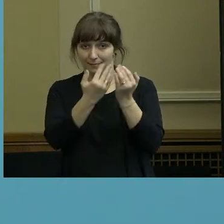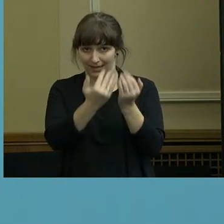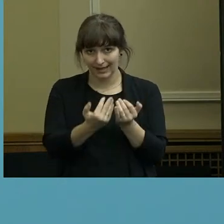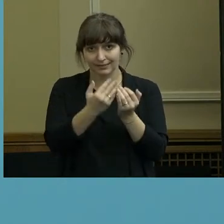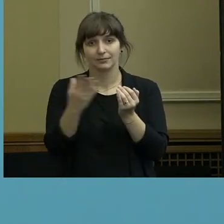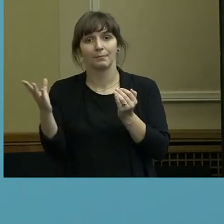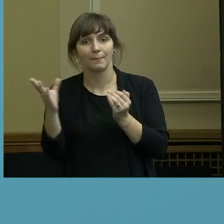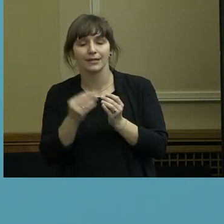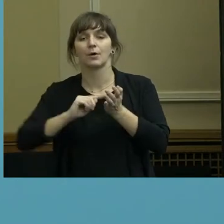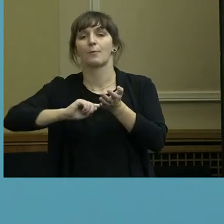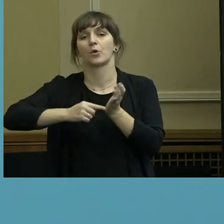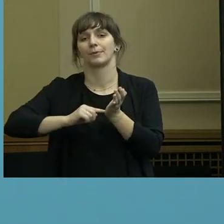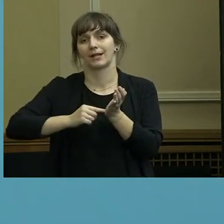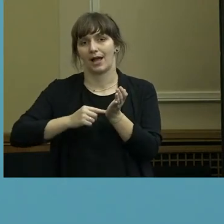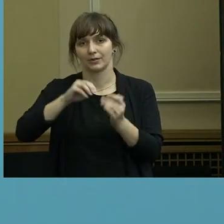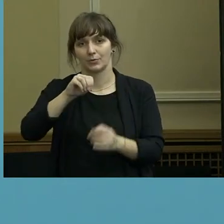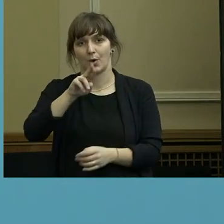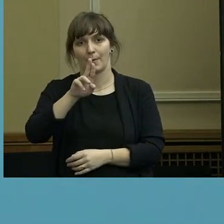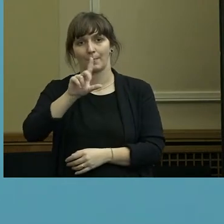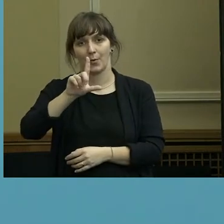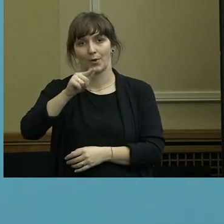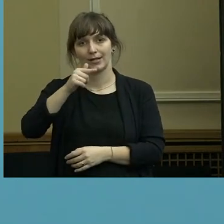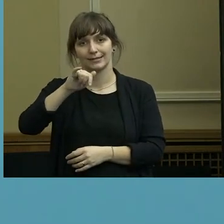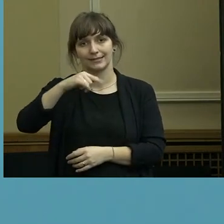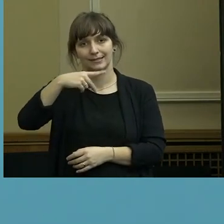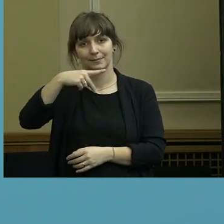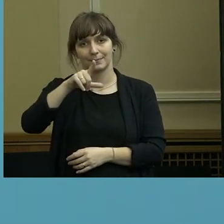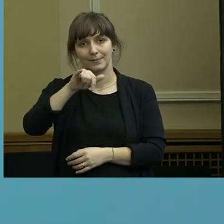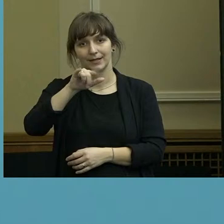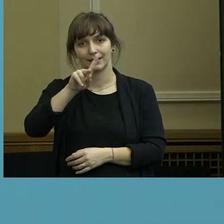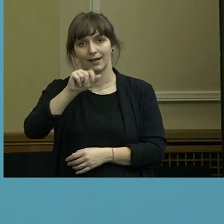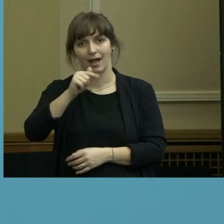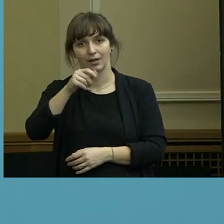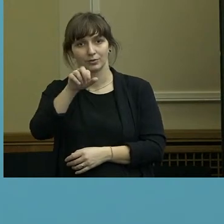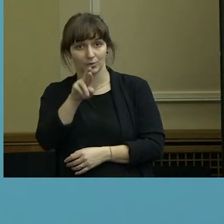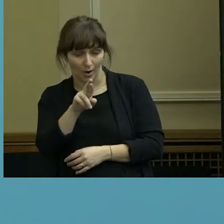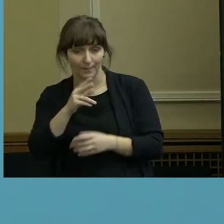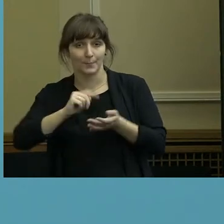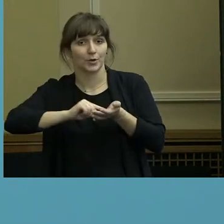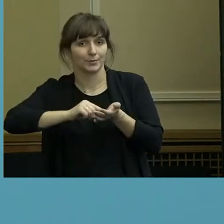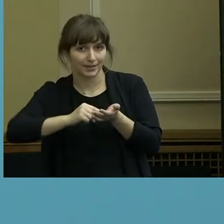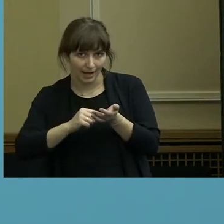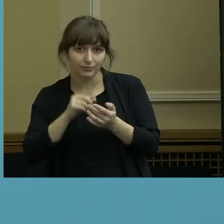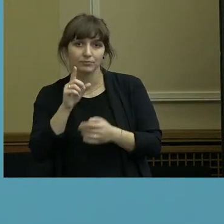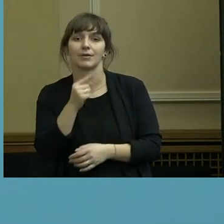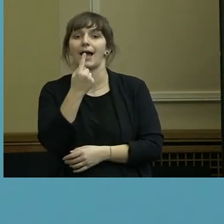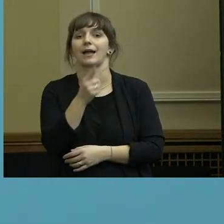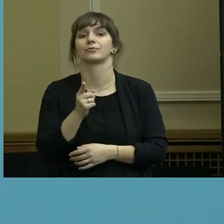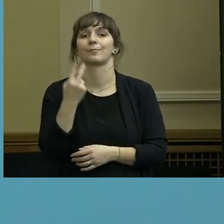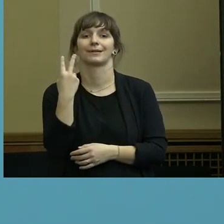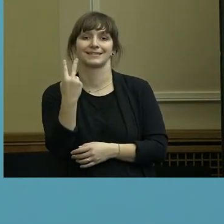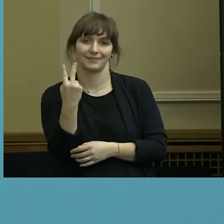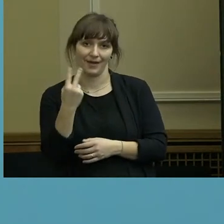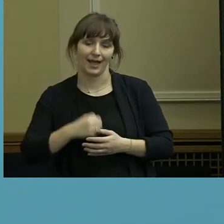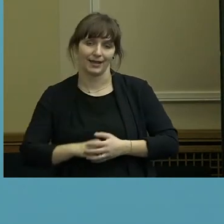versehen. Der Multiplikator wird in diesem Fall 1,2 betragen und